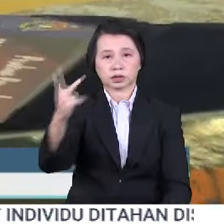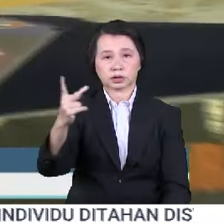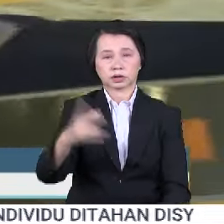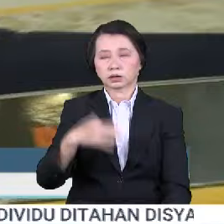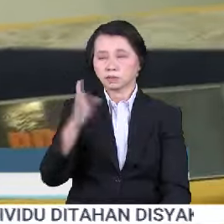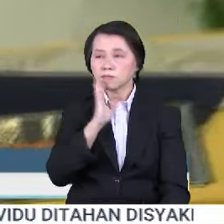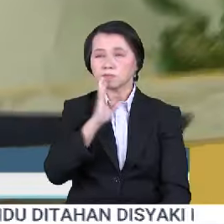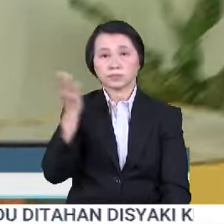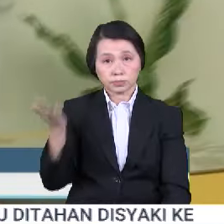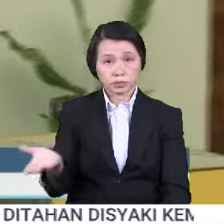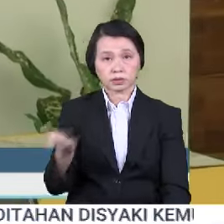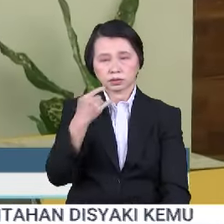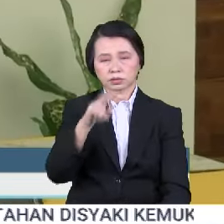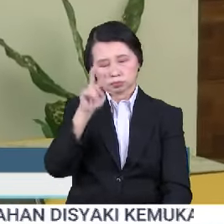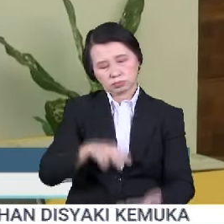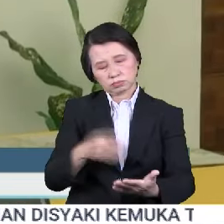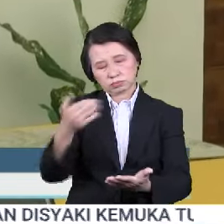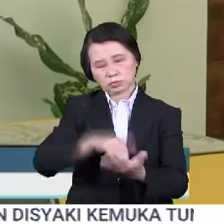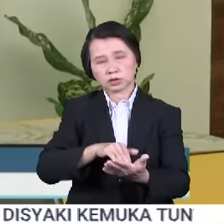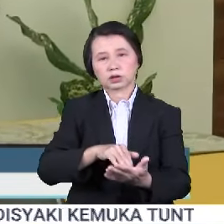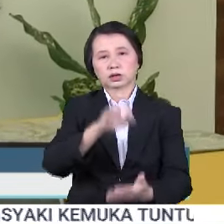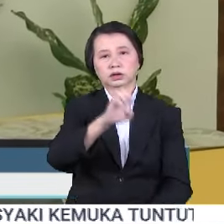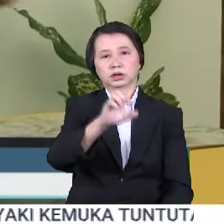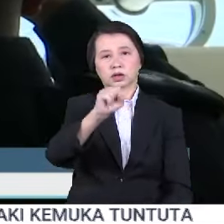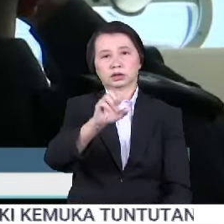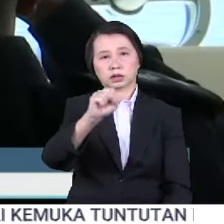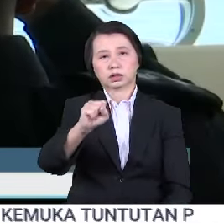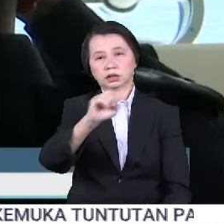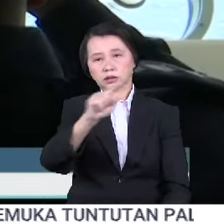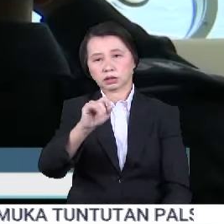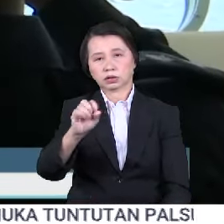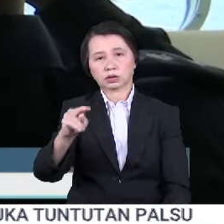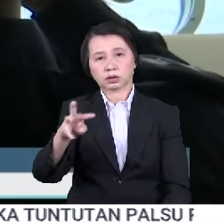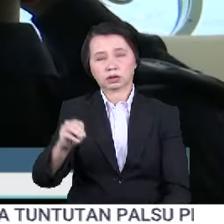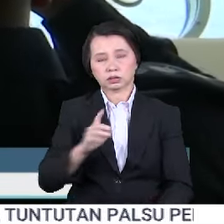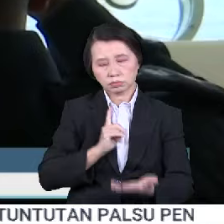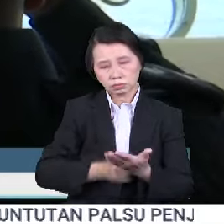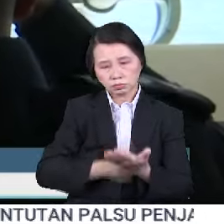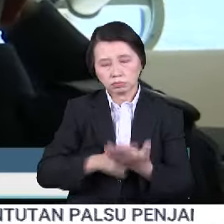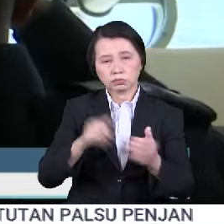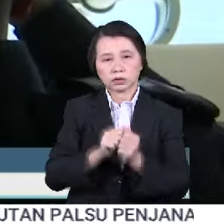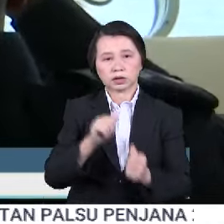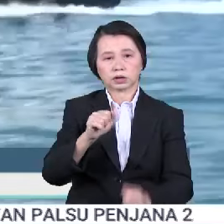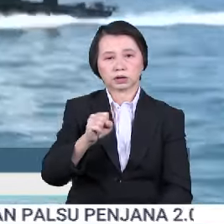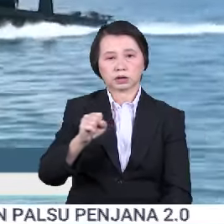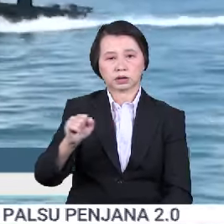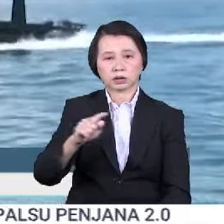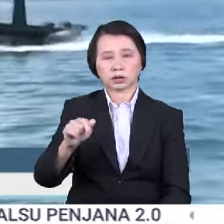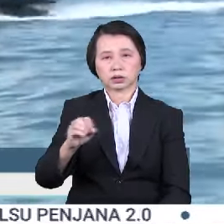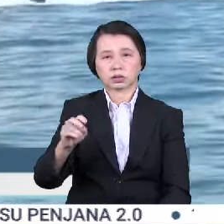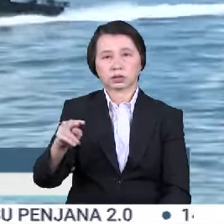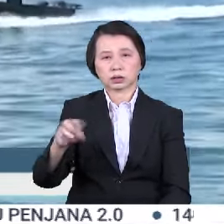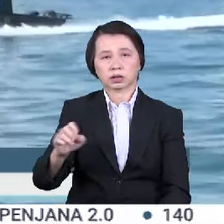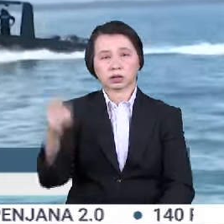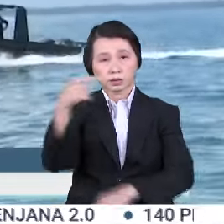Menurutnya, perkara untuk meneliti semula pelaksanaan perintah berkurung itu telah dibincangkan dalam satu misyarat operasi ESCOM di Tawau pada Isnin.